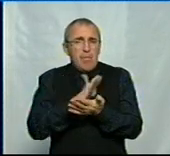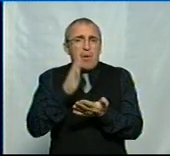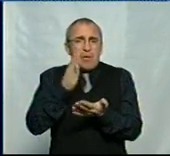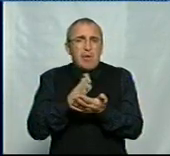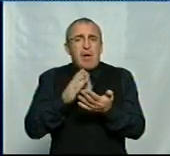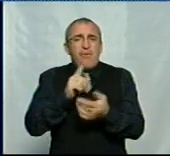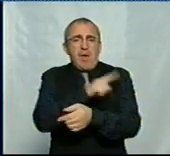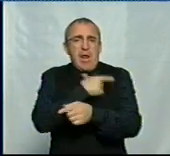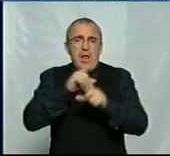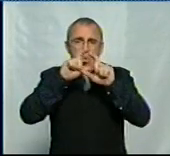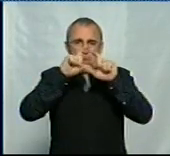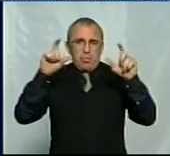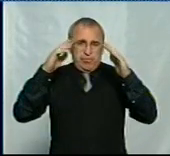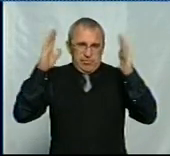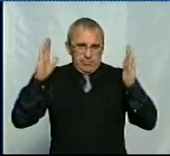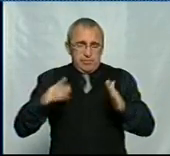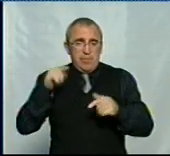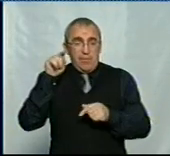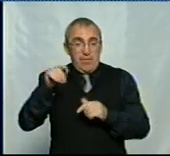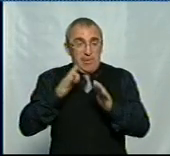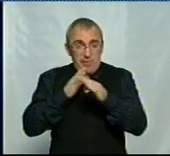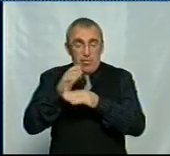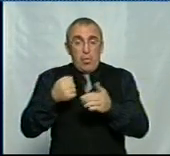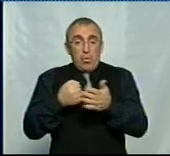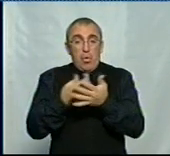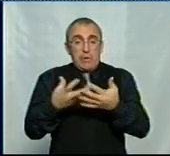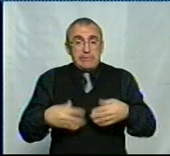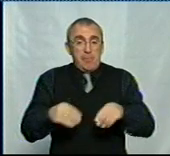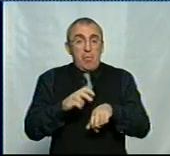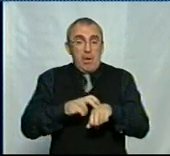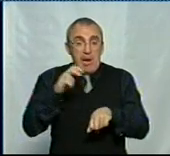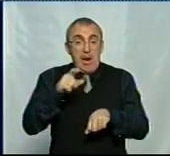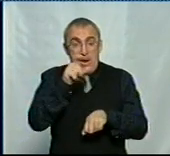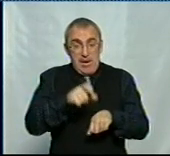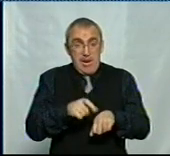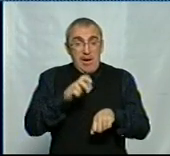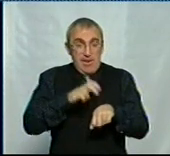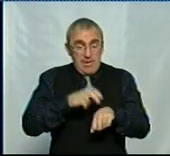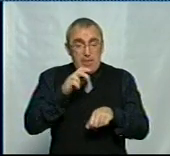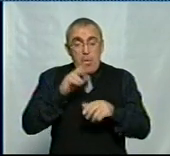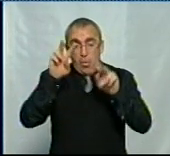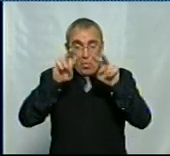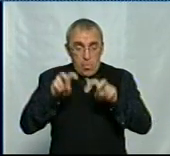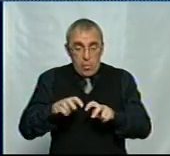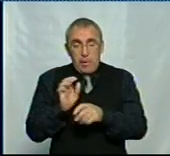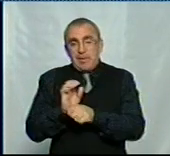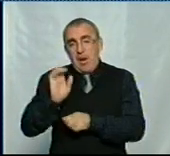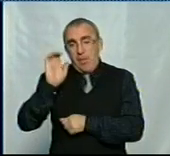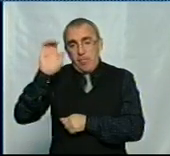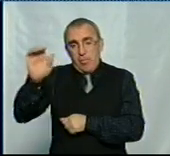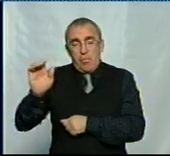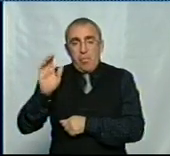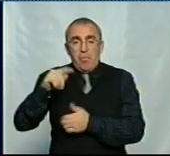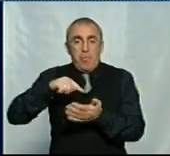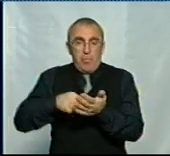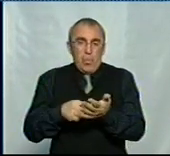лікувальних закладах. Тому ви йдете до сімейного лікаря, і сімейний лікар після огляду пише вам направлення в